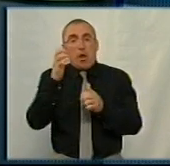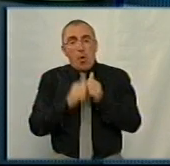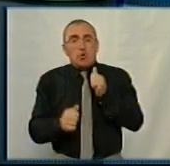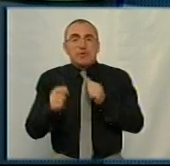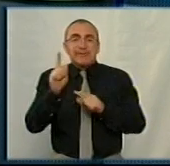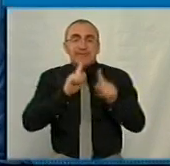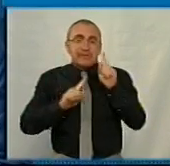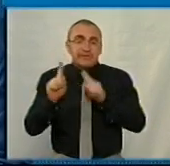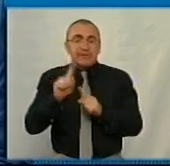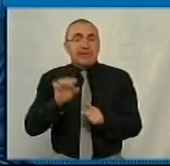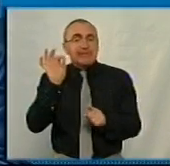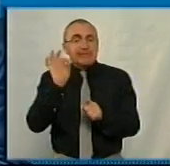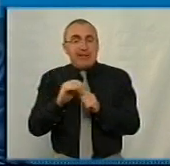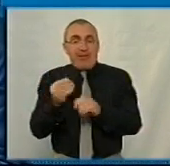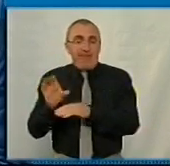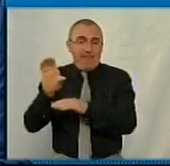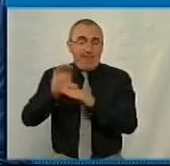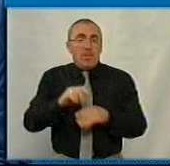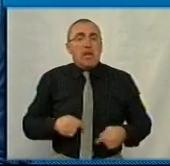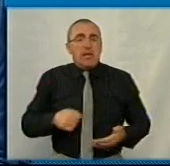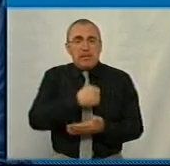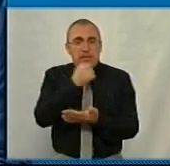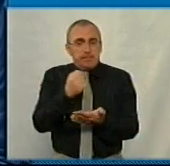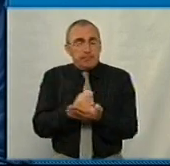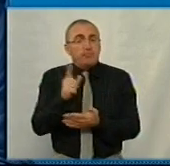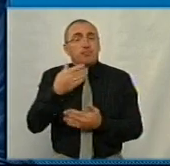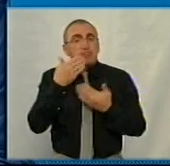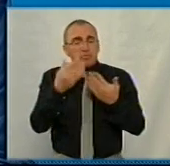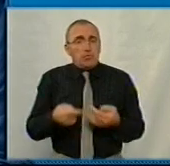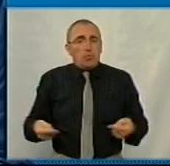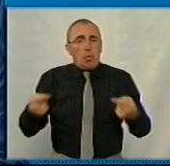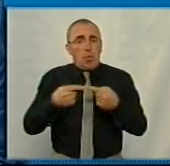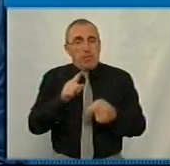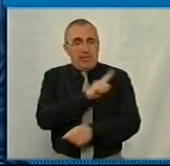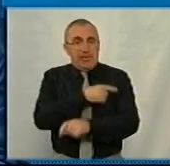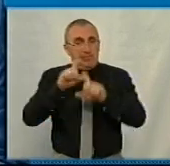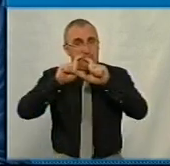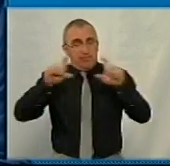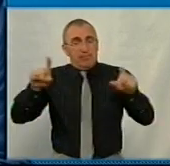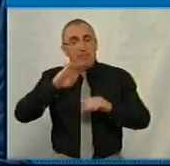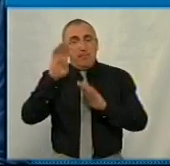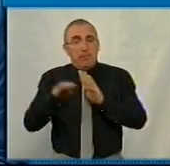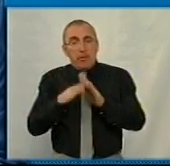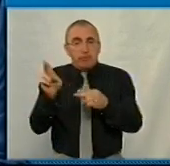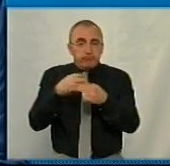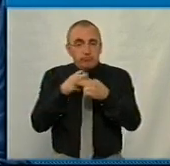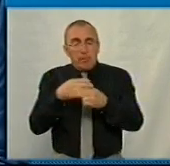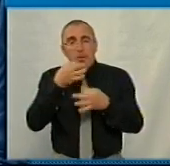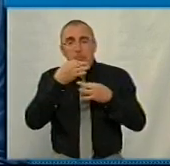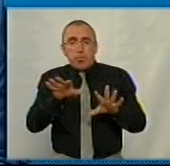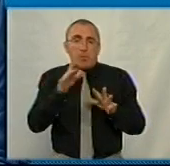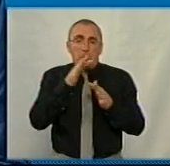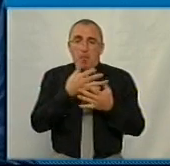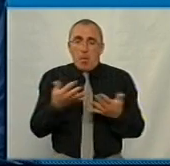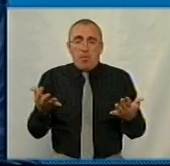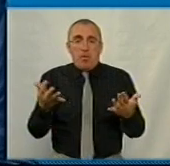сесії. Цільові видатки теж можуть затвердити, що ви питаєте конкретному лікувальному закладі під час корекції в будь-який момент,